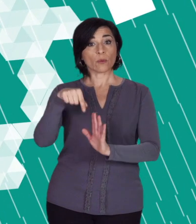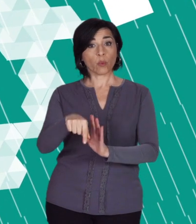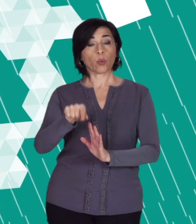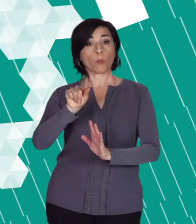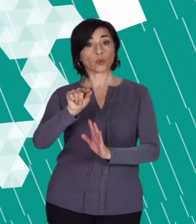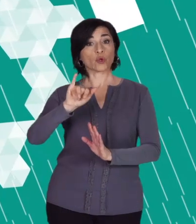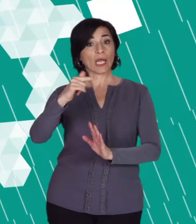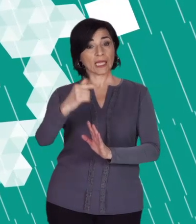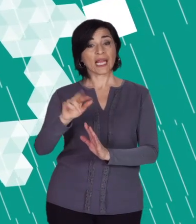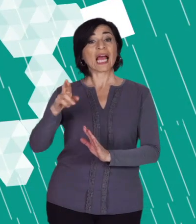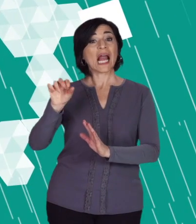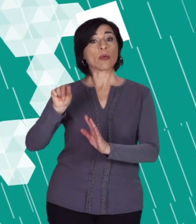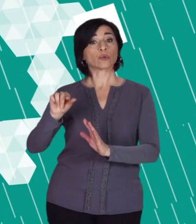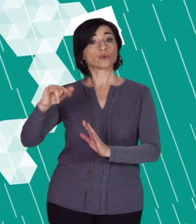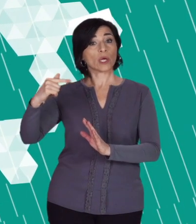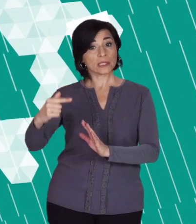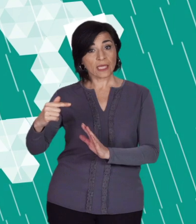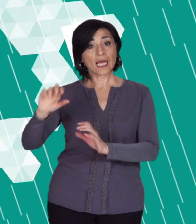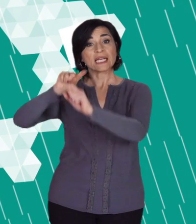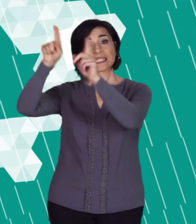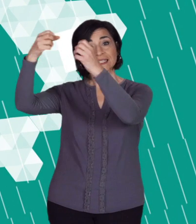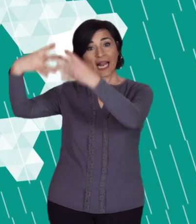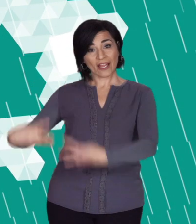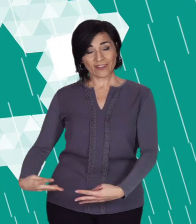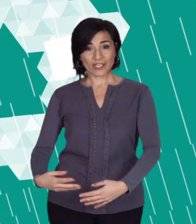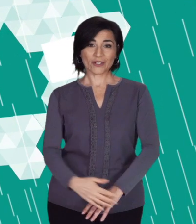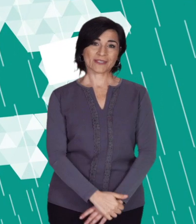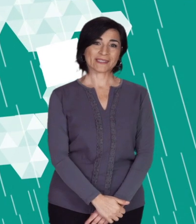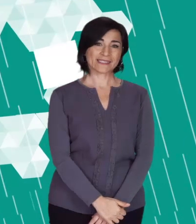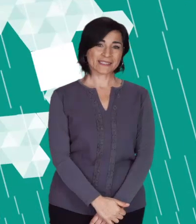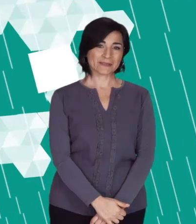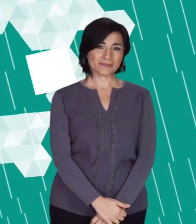esteri.it, rai.it e televideo.